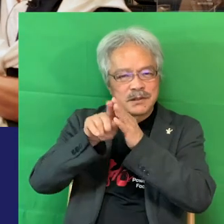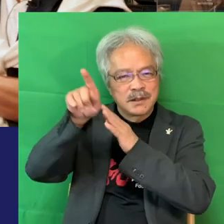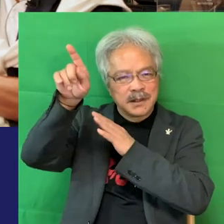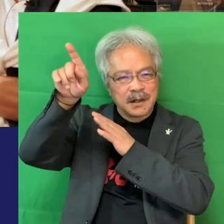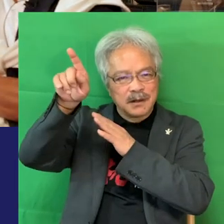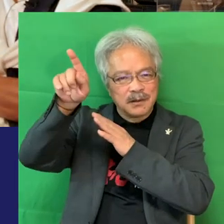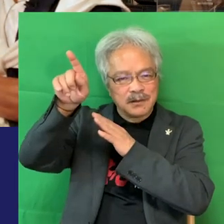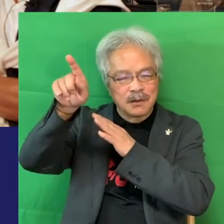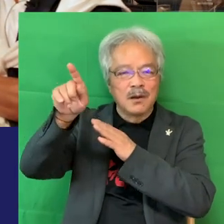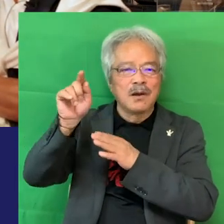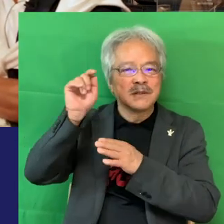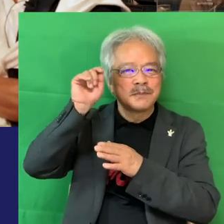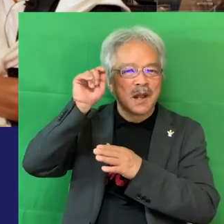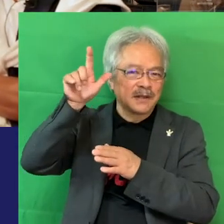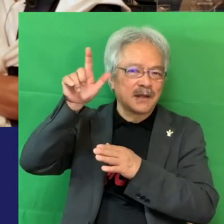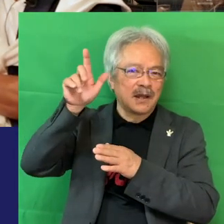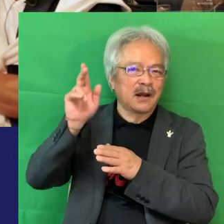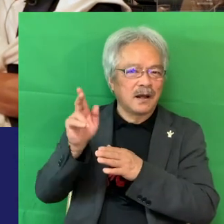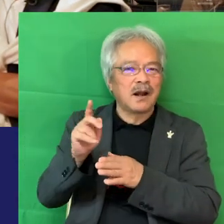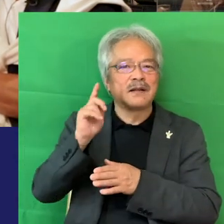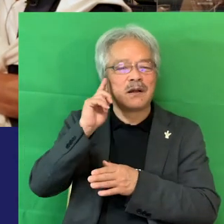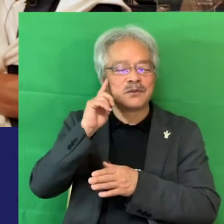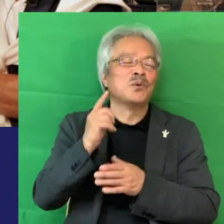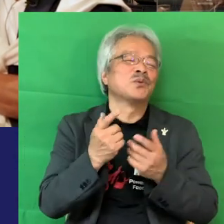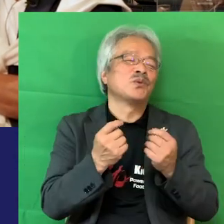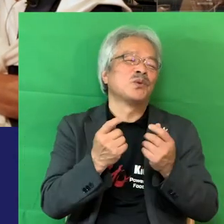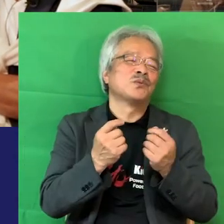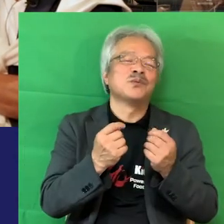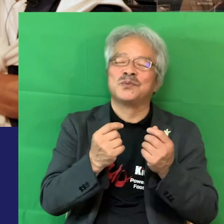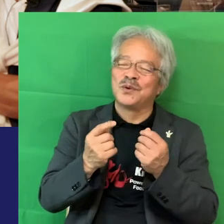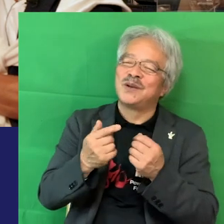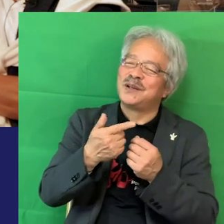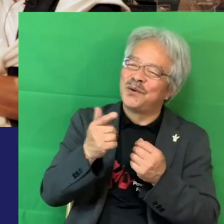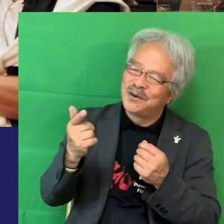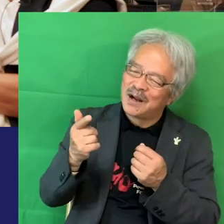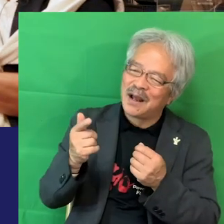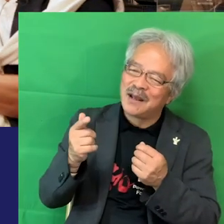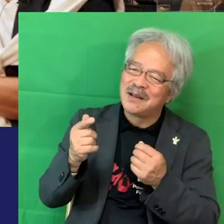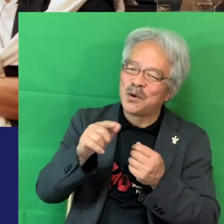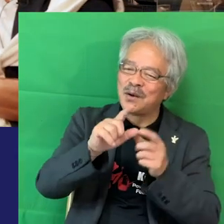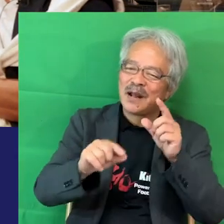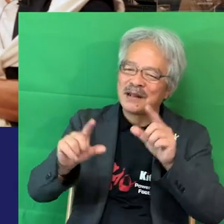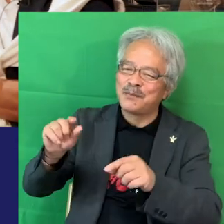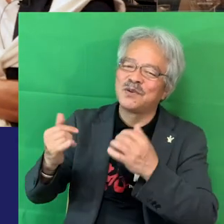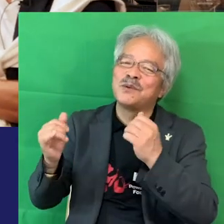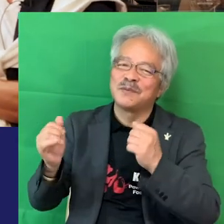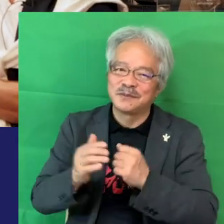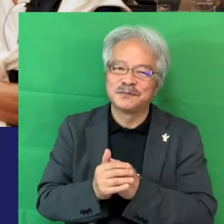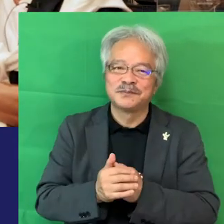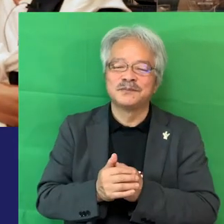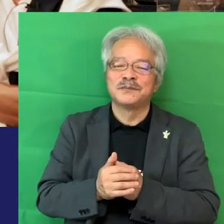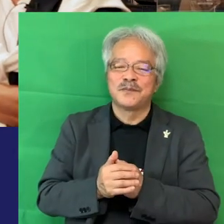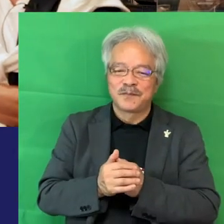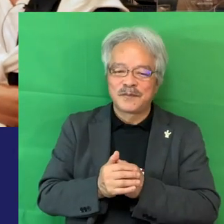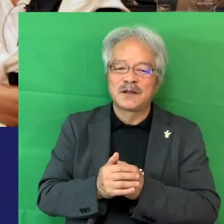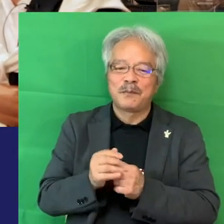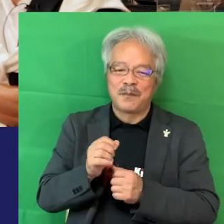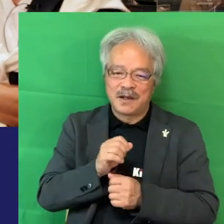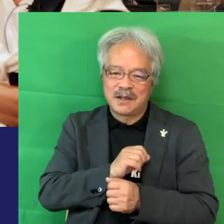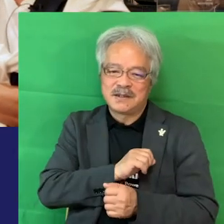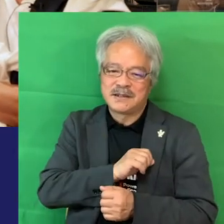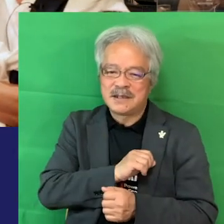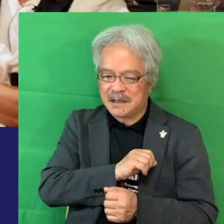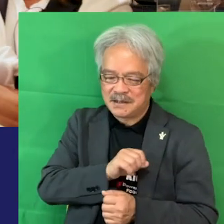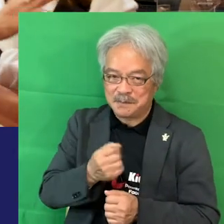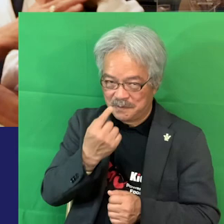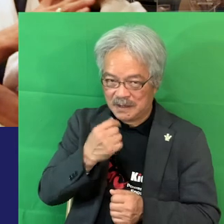天才なんだろうなと思っていろんなタイプの方がいらっしゃいますよねそう人たこう自分が積極的に出れる方たちなのかなと思